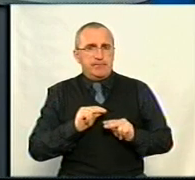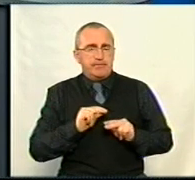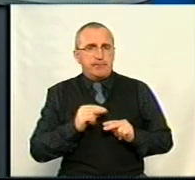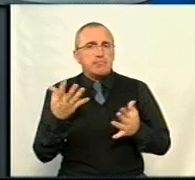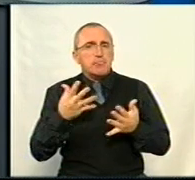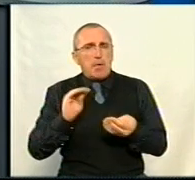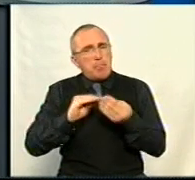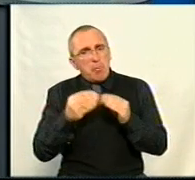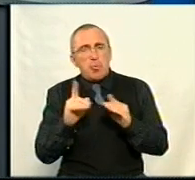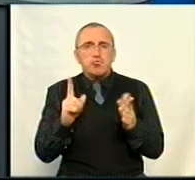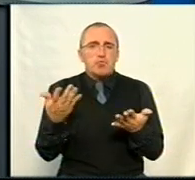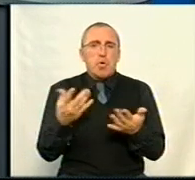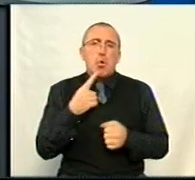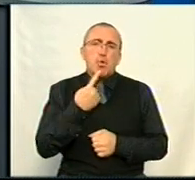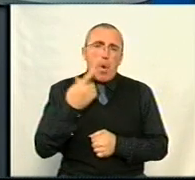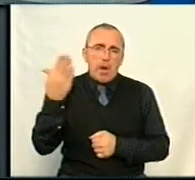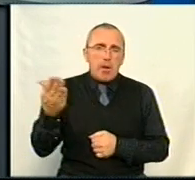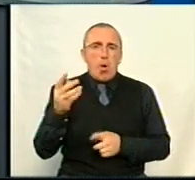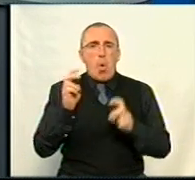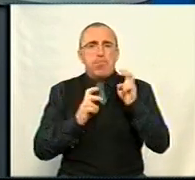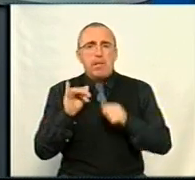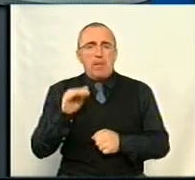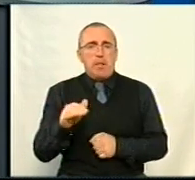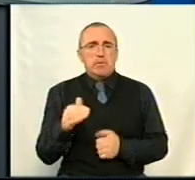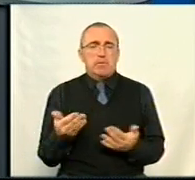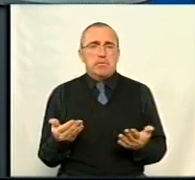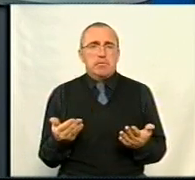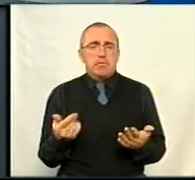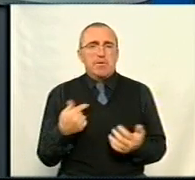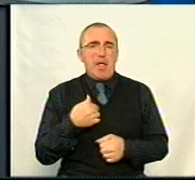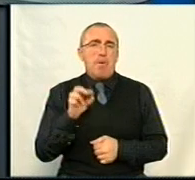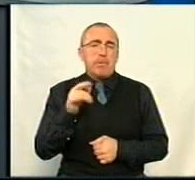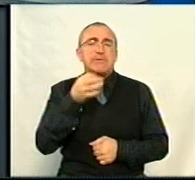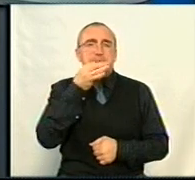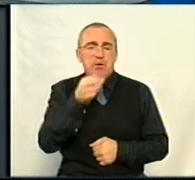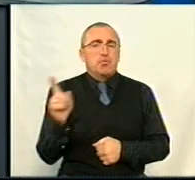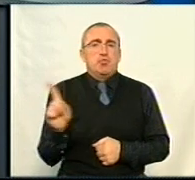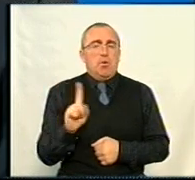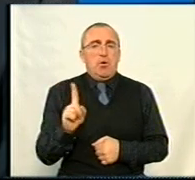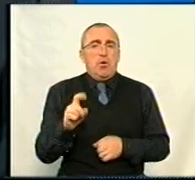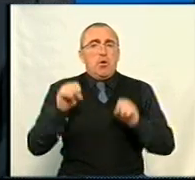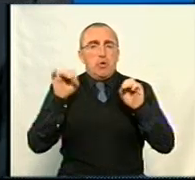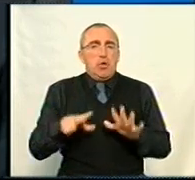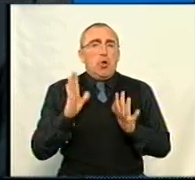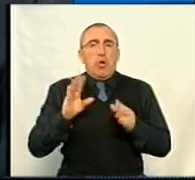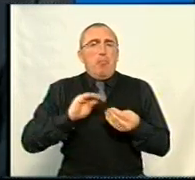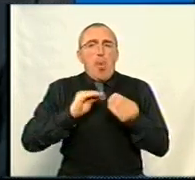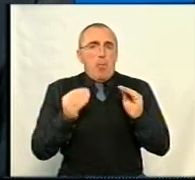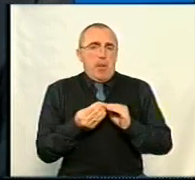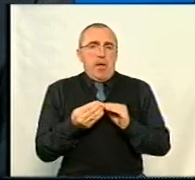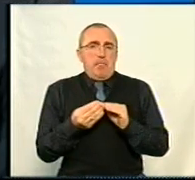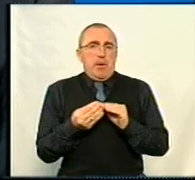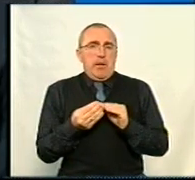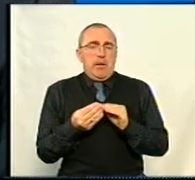Якась проблема, можливо, це Долинська комбіната або ще щось? Я би сказав, що вирішувати тільки проблеми – це,